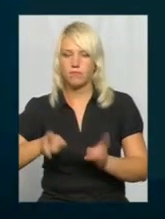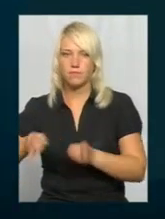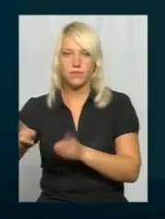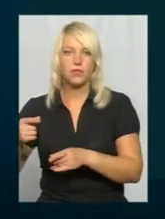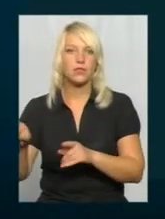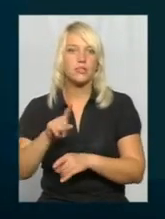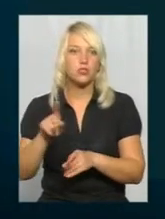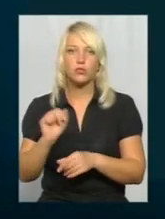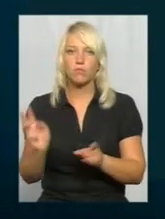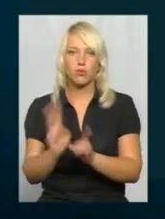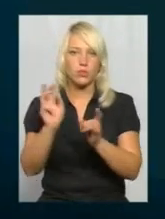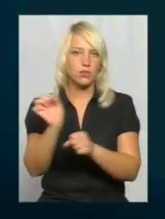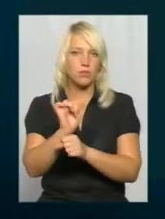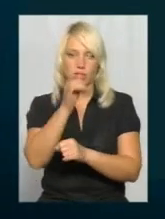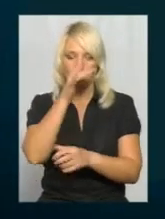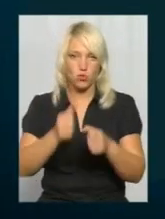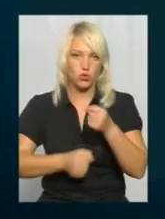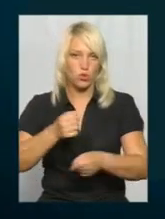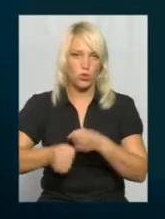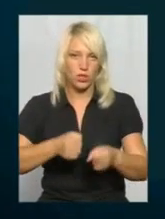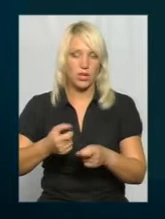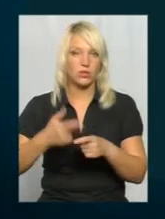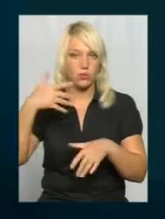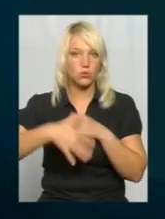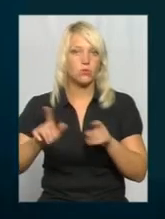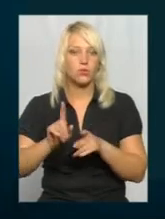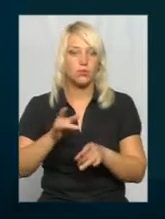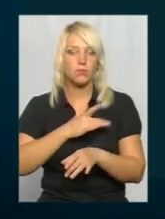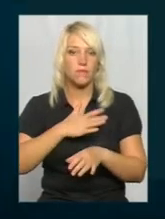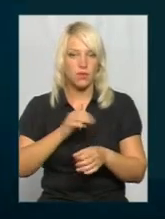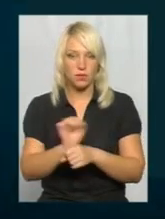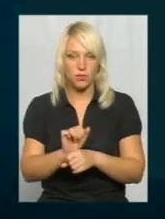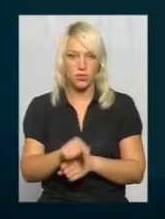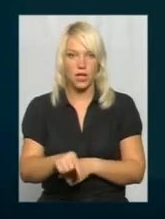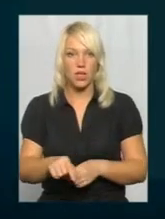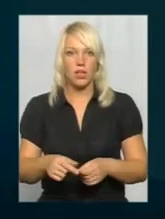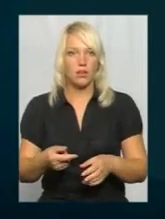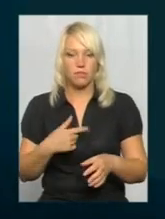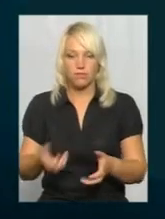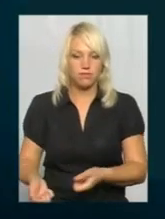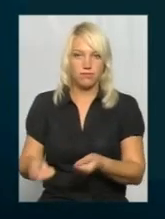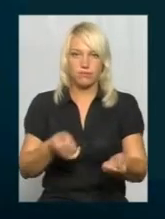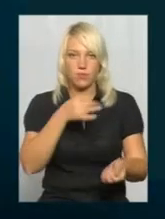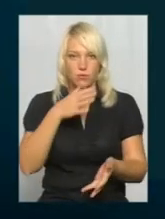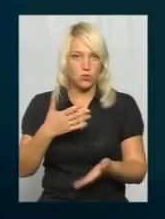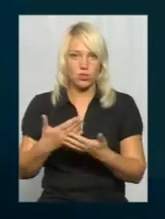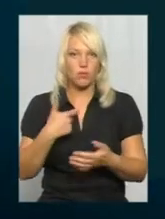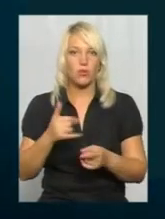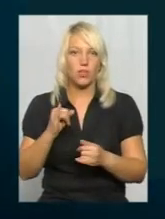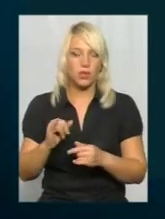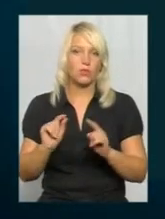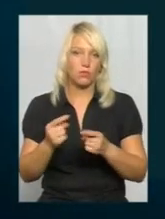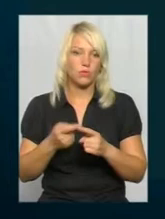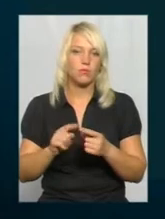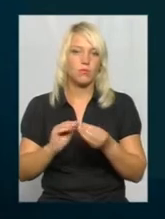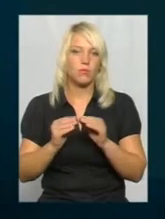пожежна стіль просто не зможеся доїхати. А ви розумієте прекрасно, що приватний автомобіль бензарізом зріждж, за те, що це донести відповідальність. Тому оця більша проблема нас